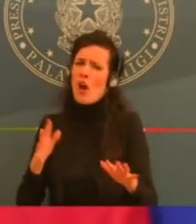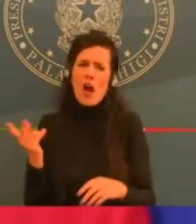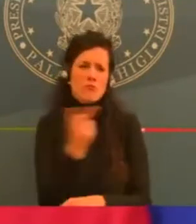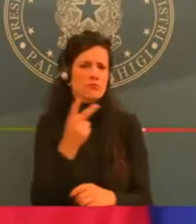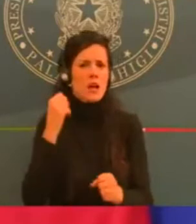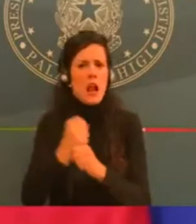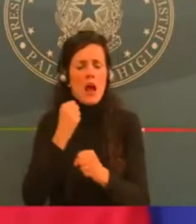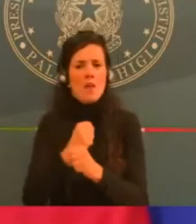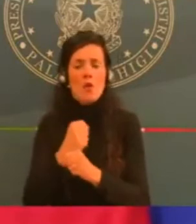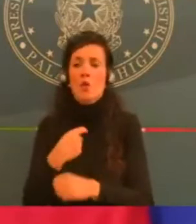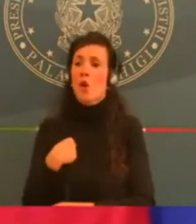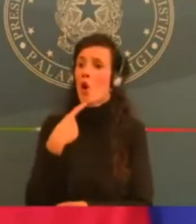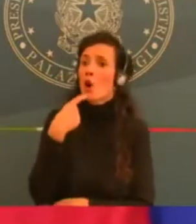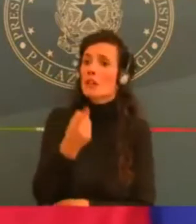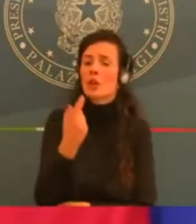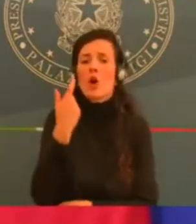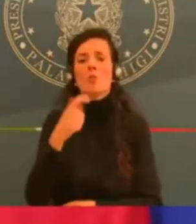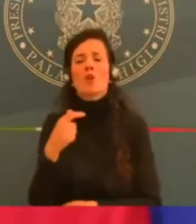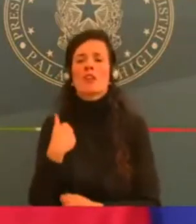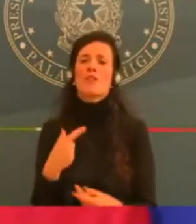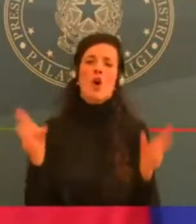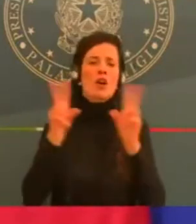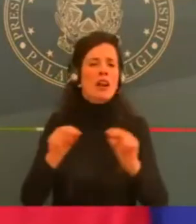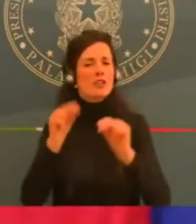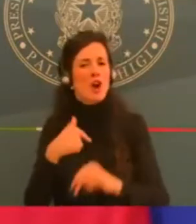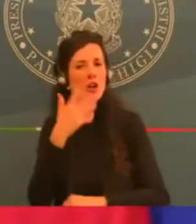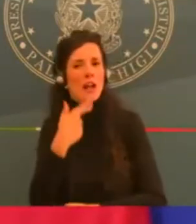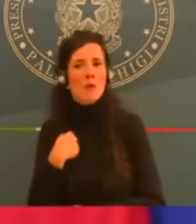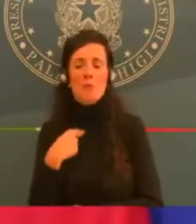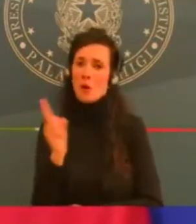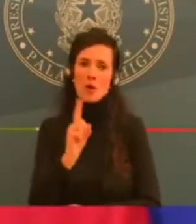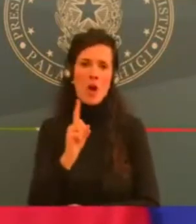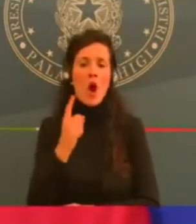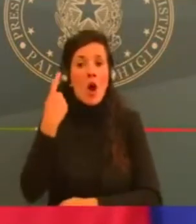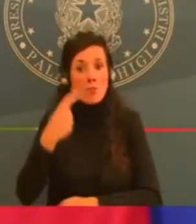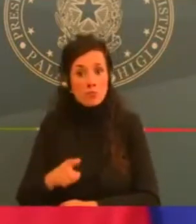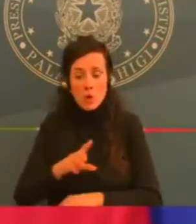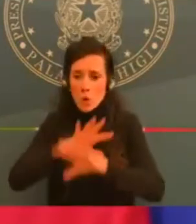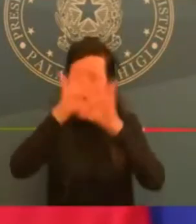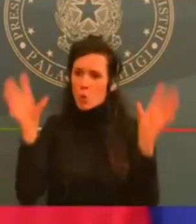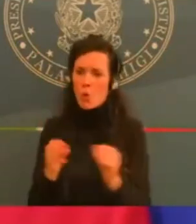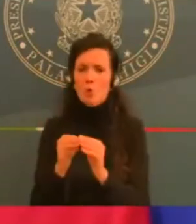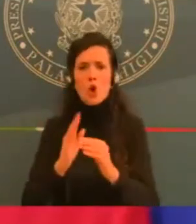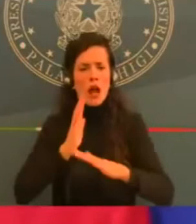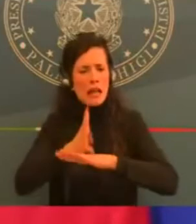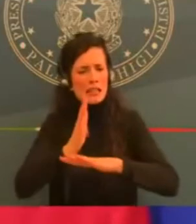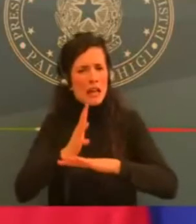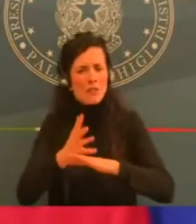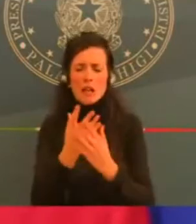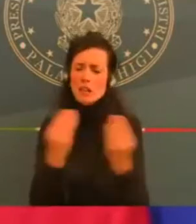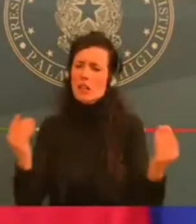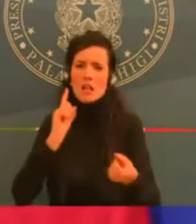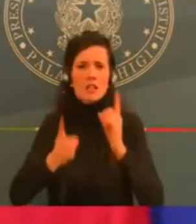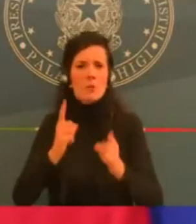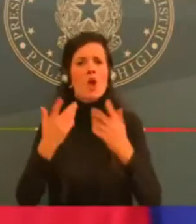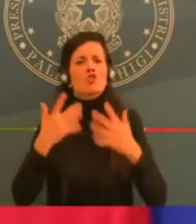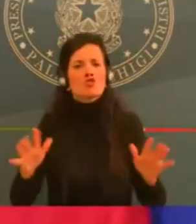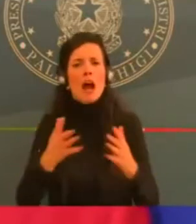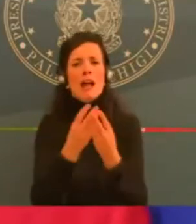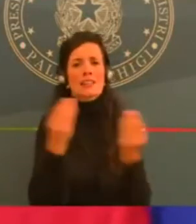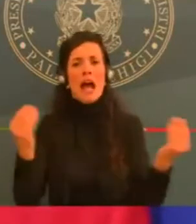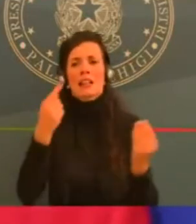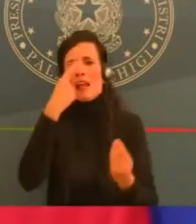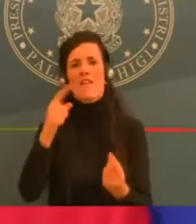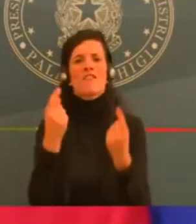quante finanziarie. Pensare che abbiano avuto qualche motivo, come dire, di distrazione è un fatto ingiusto nei